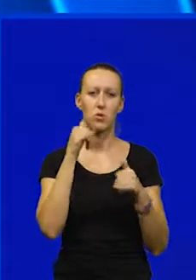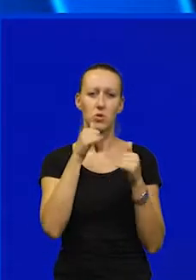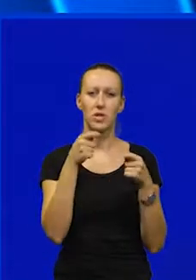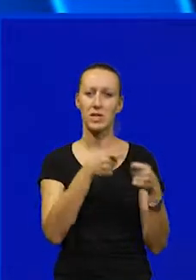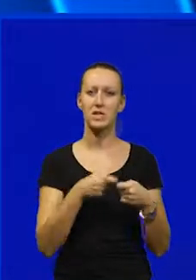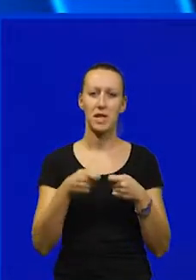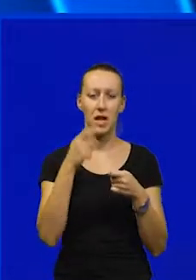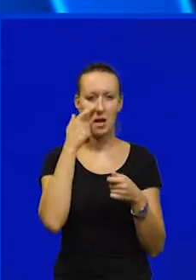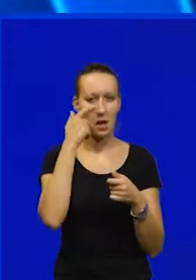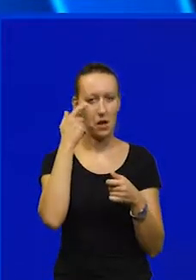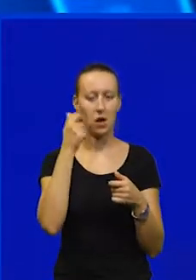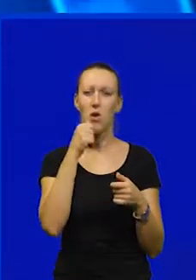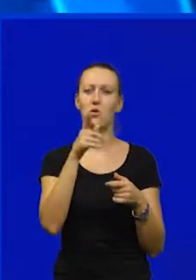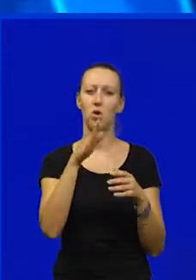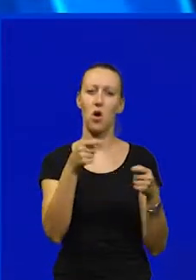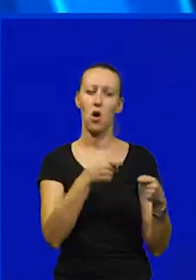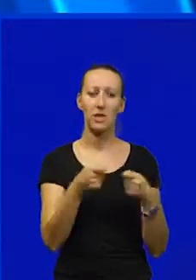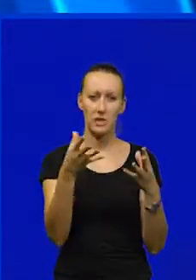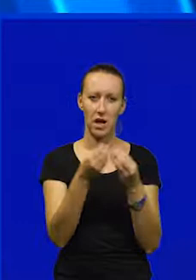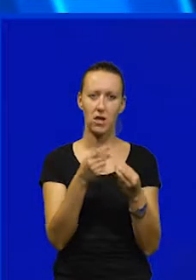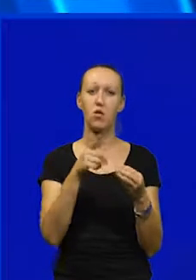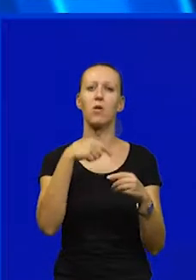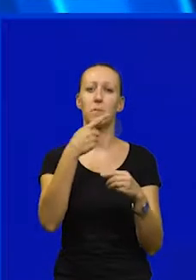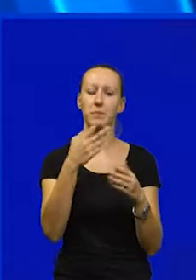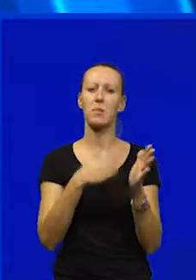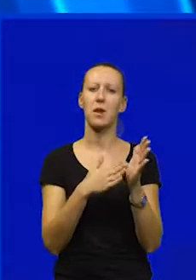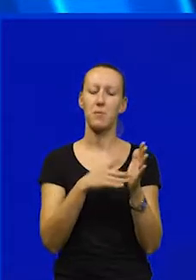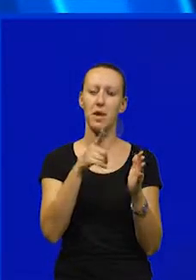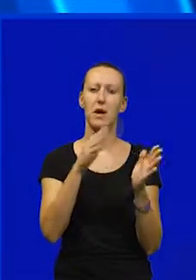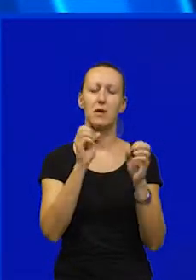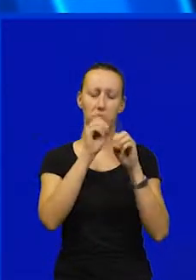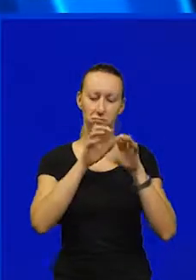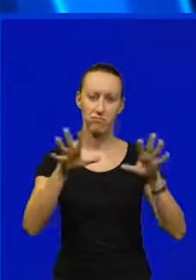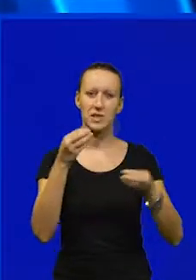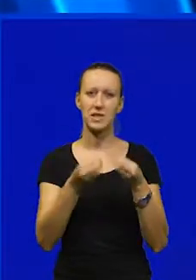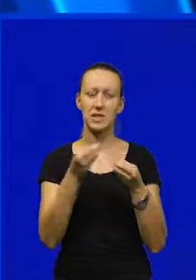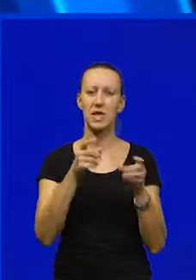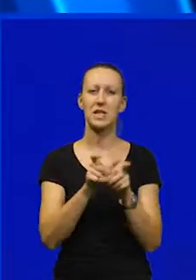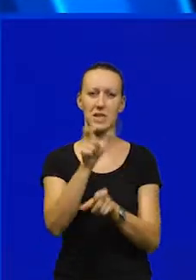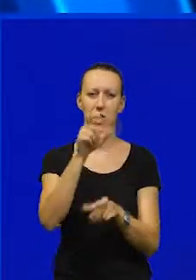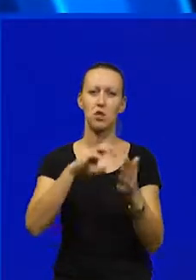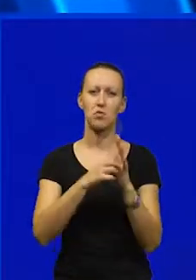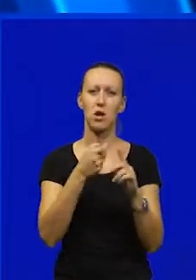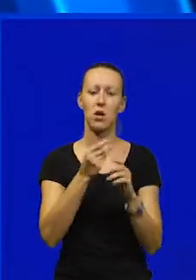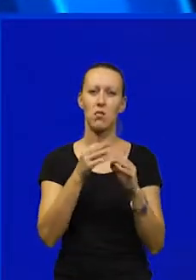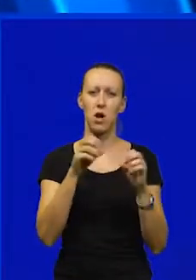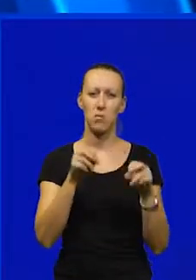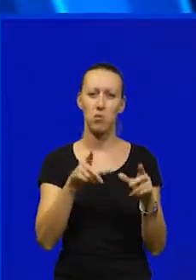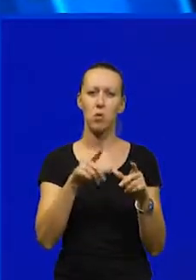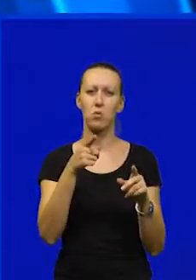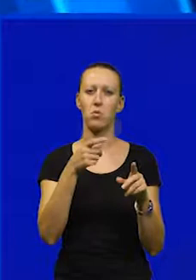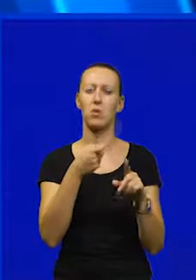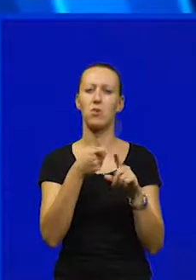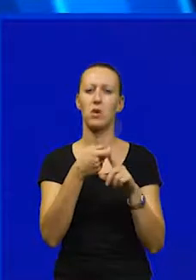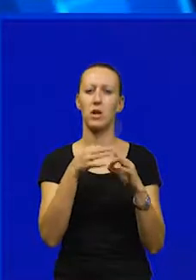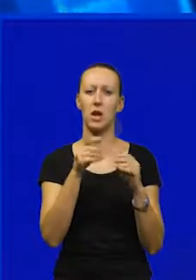zajednice koje su njegovi organizatori uslijedila je premjera mapirane video igre na zgradi županijske komore Pula u Kararinoj